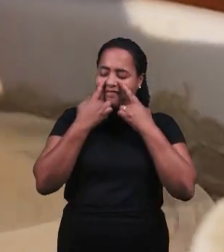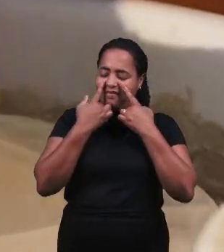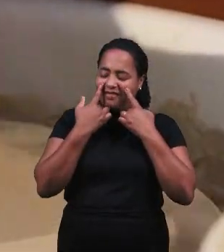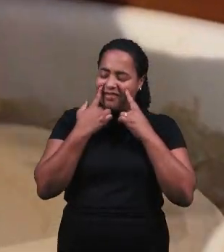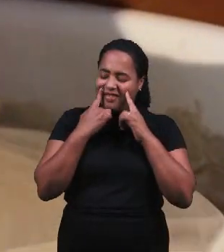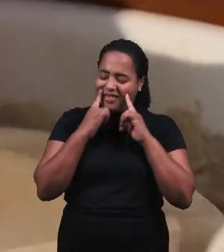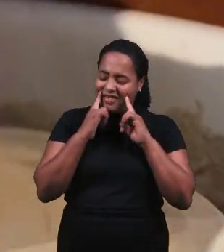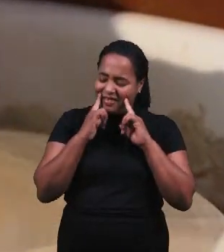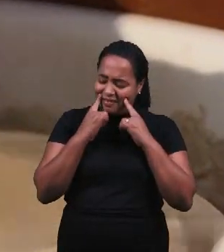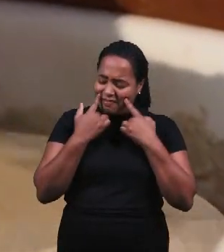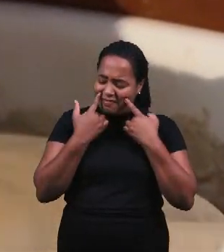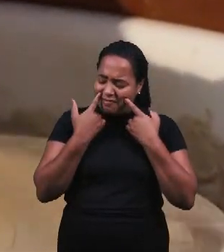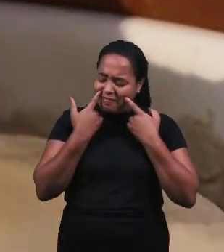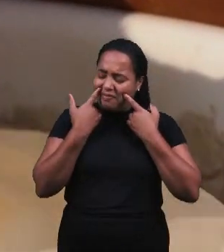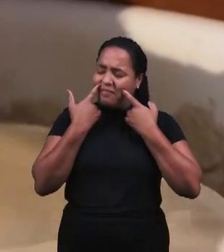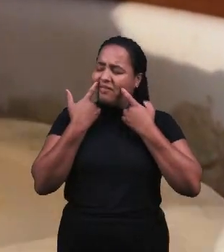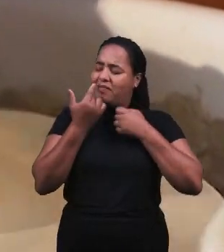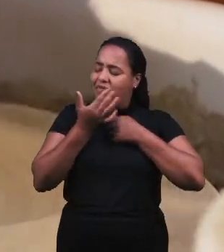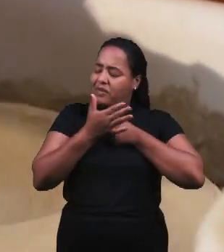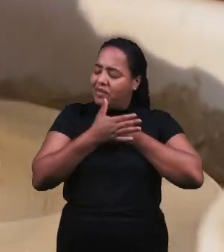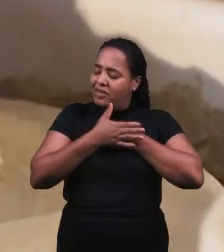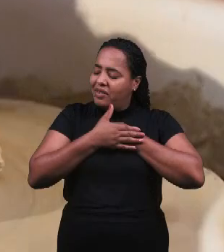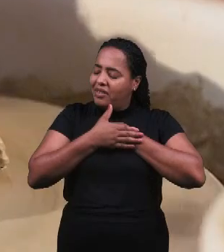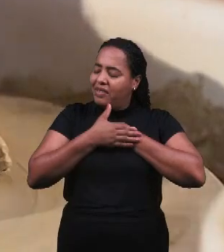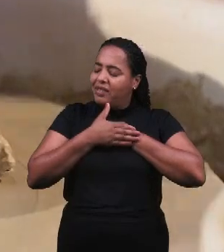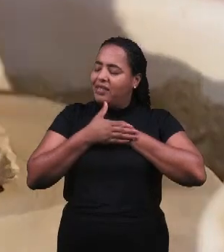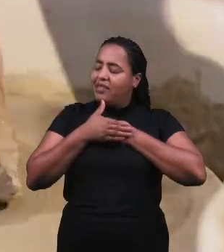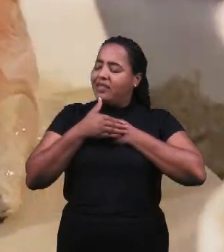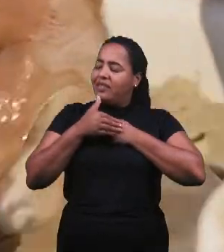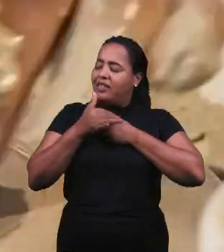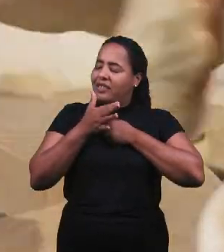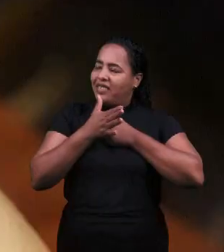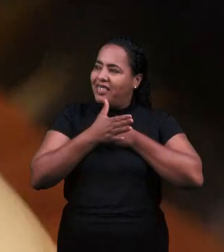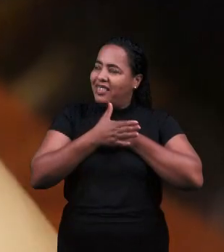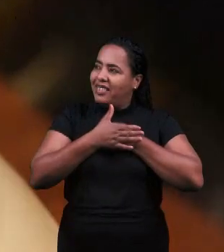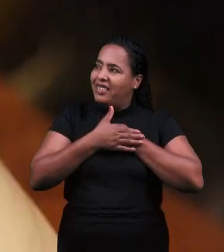Сокрушай Меня Утешай Меня